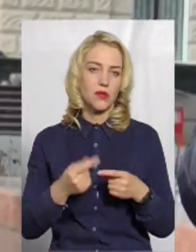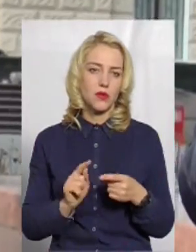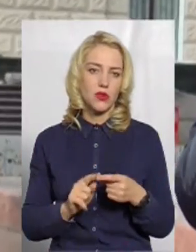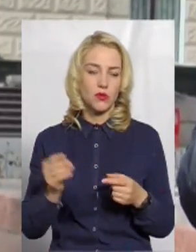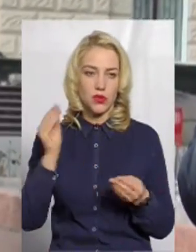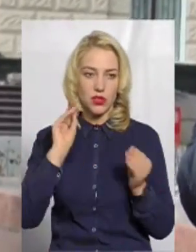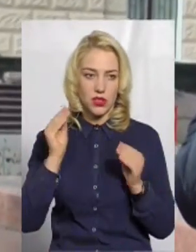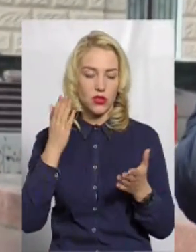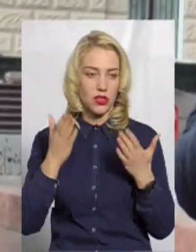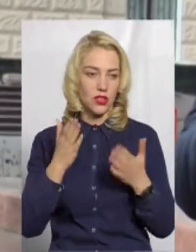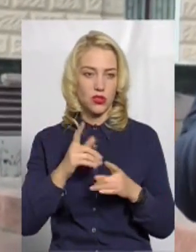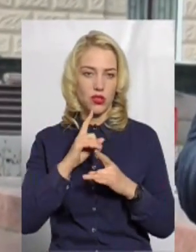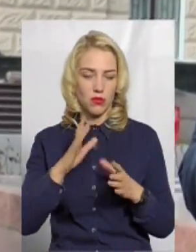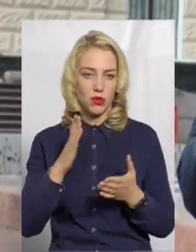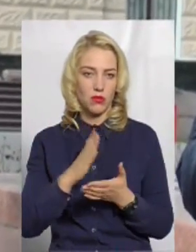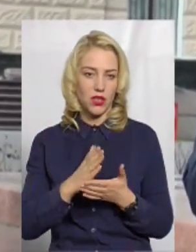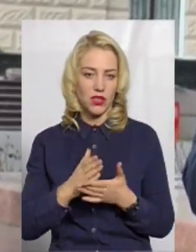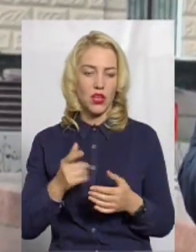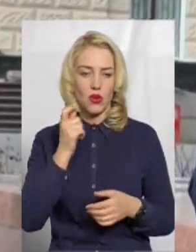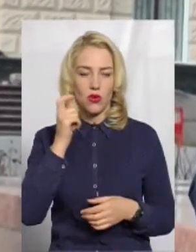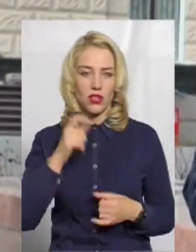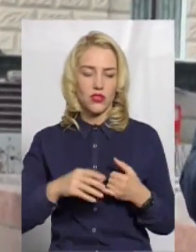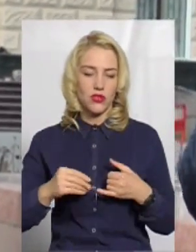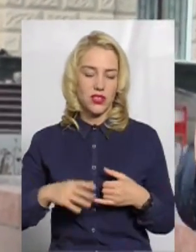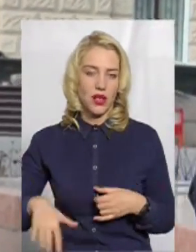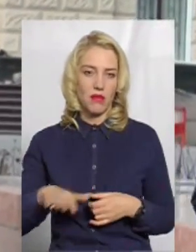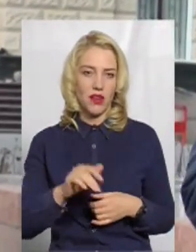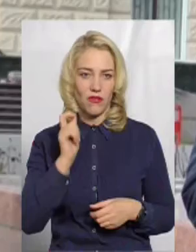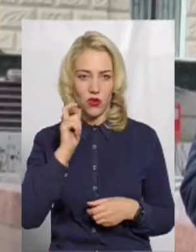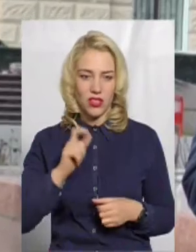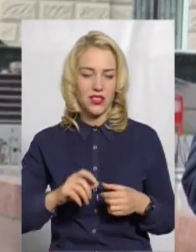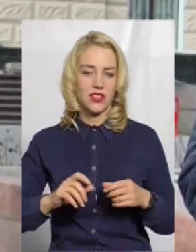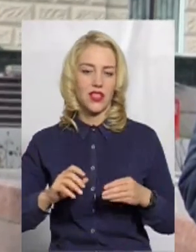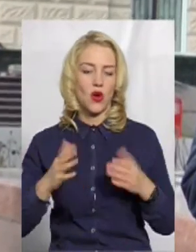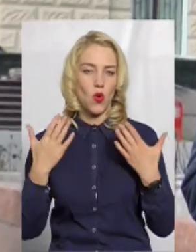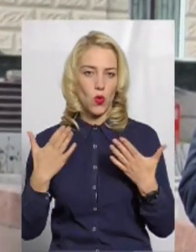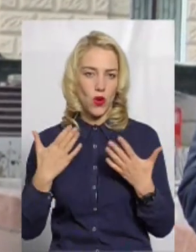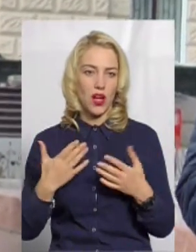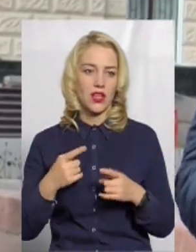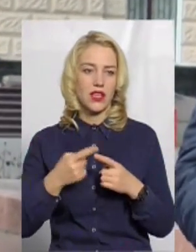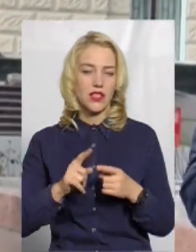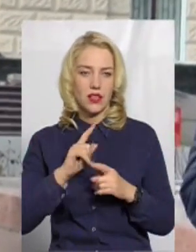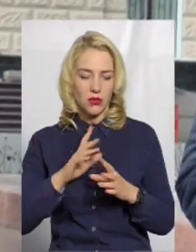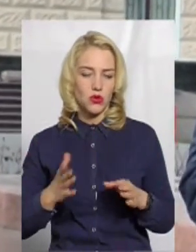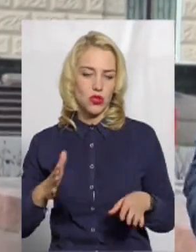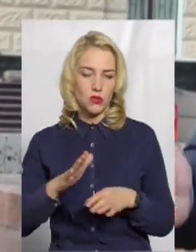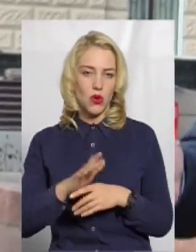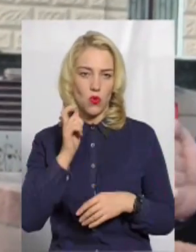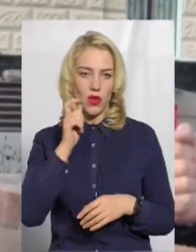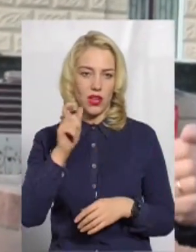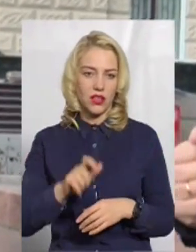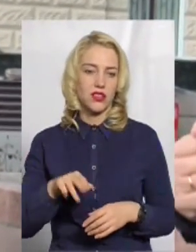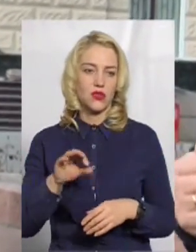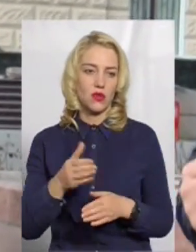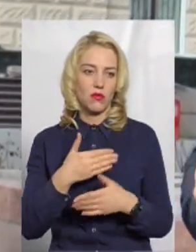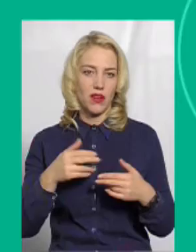Якщо ми не будемо мати української землі в українських руках, і це не буде розпоряджатись українець, то ми